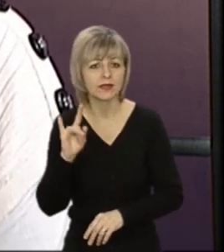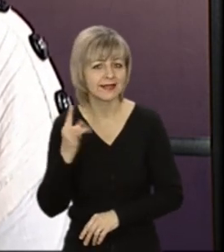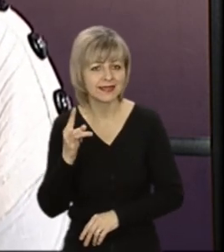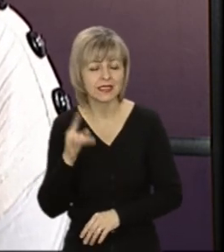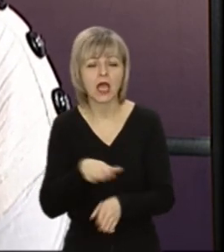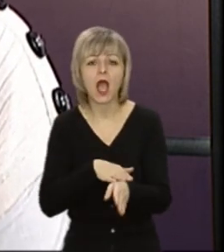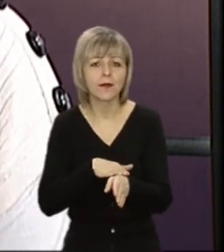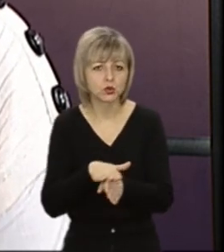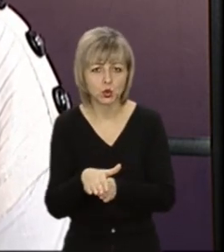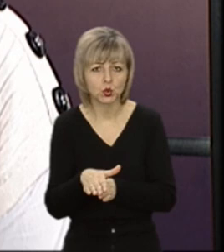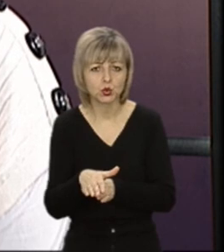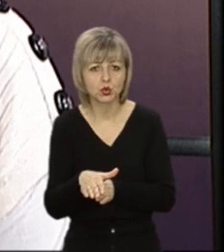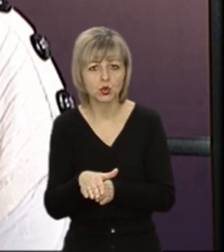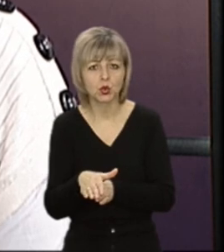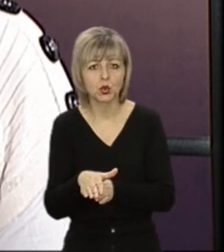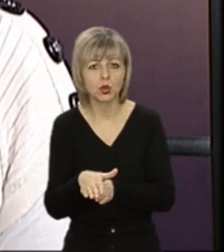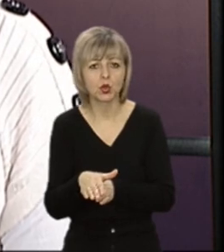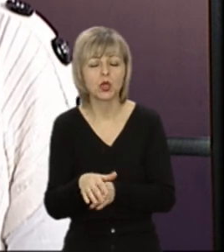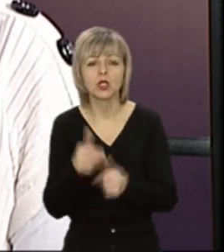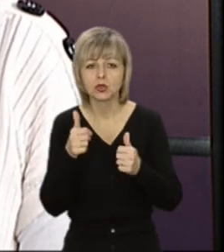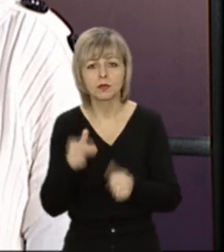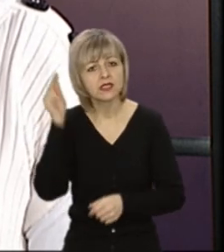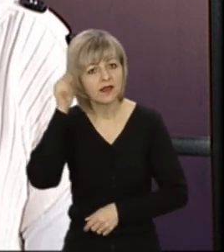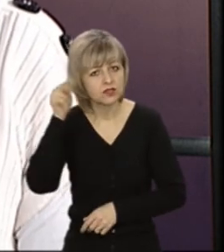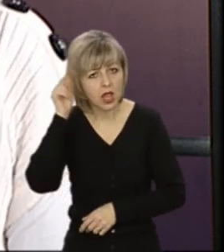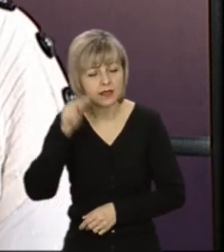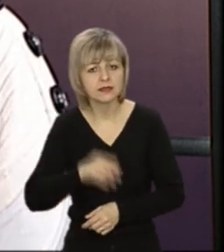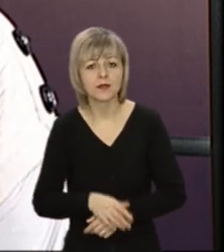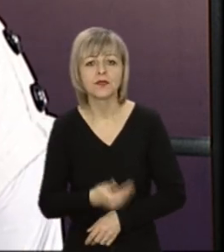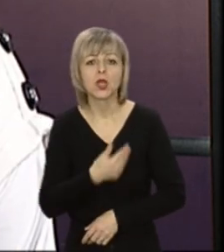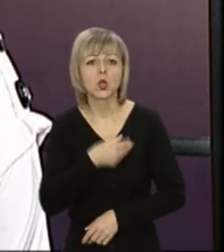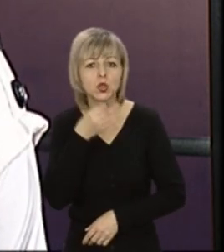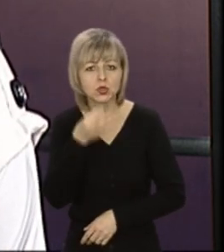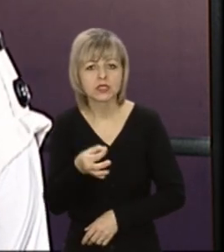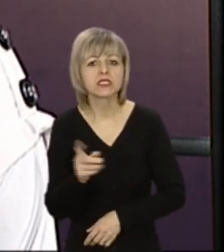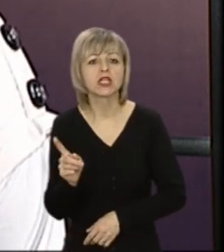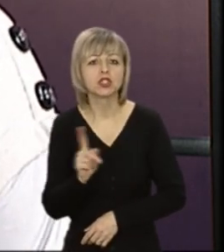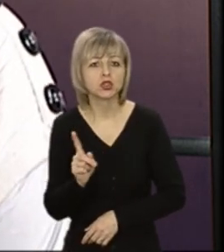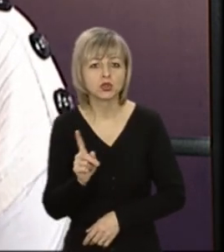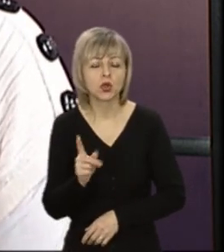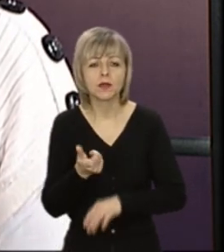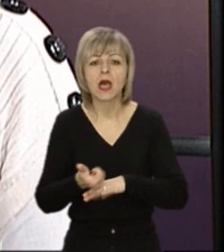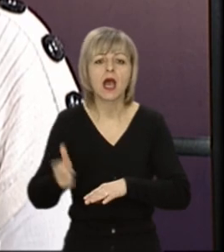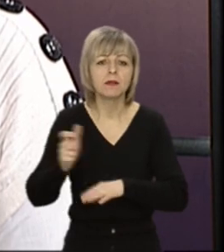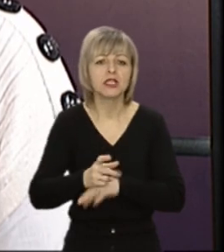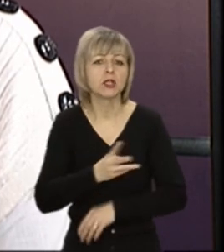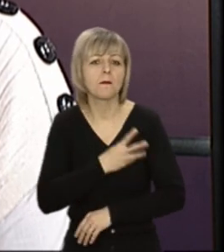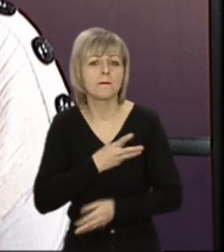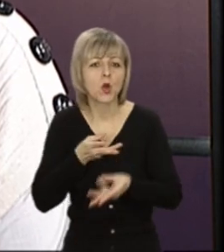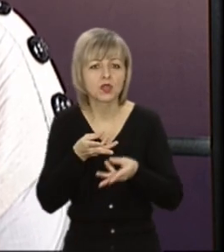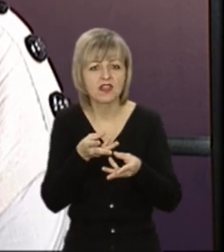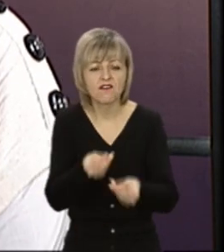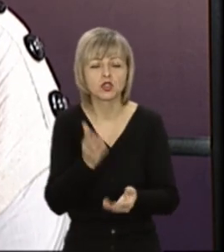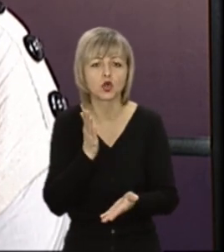абсолютно повноцінно навчається. Хочу сказати про те, що найбільшим мотиватором є